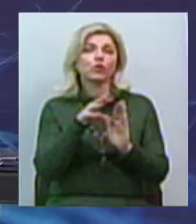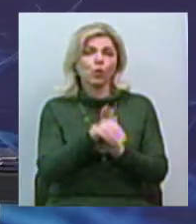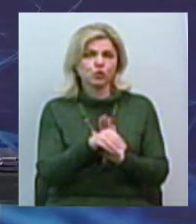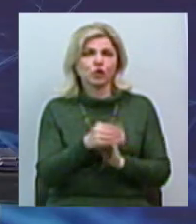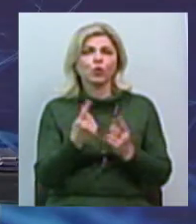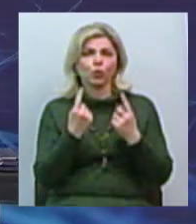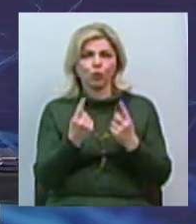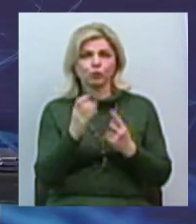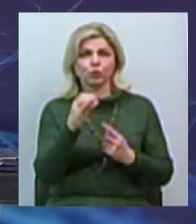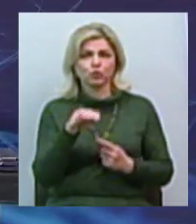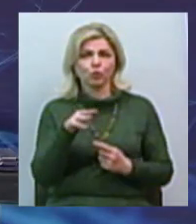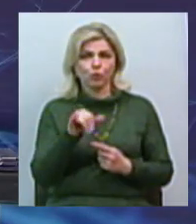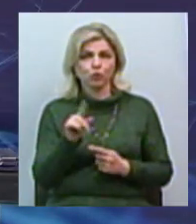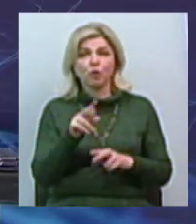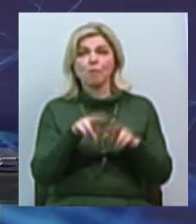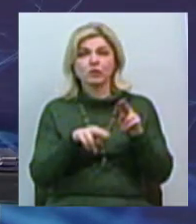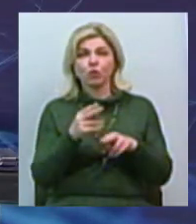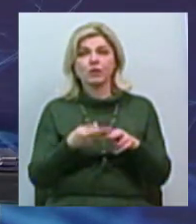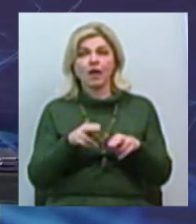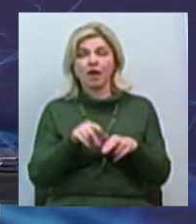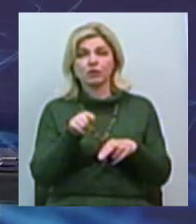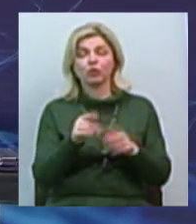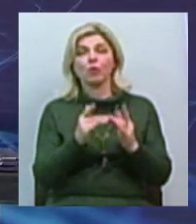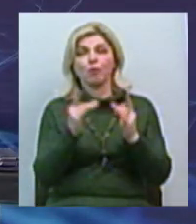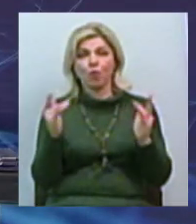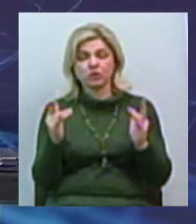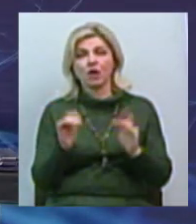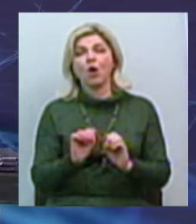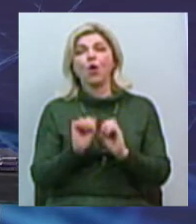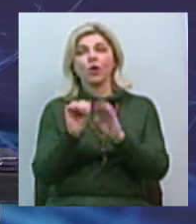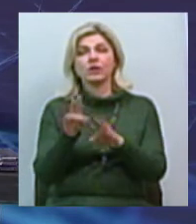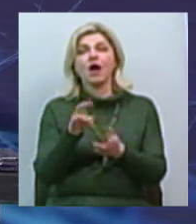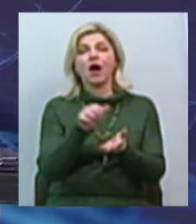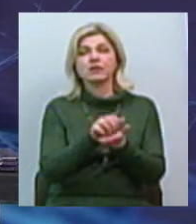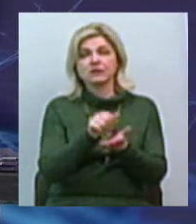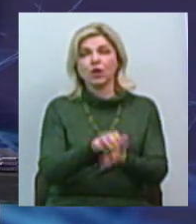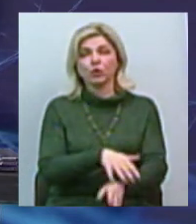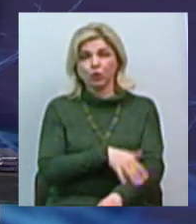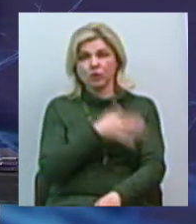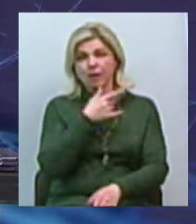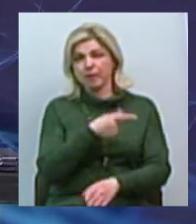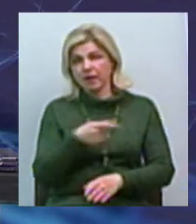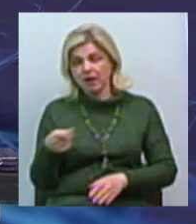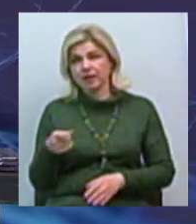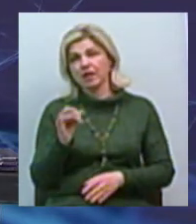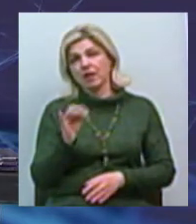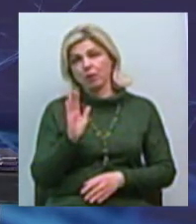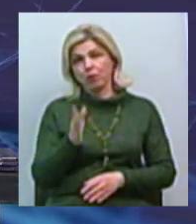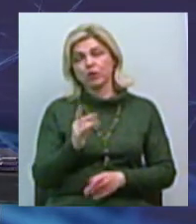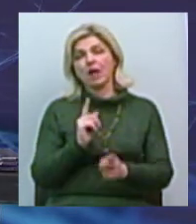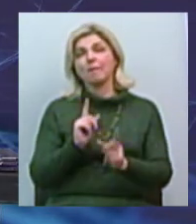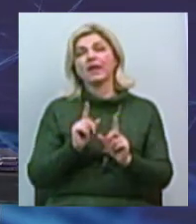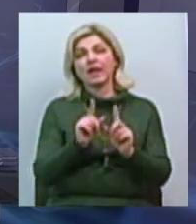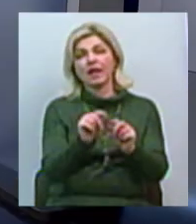суму для того, щоб построити цей мост, цей мост буде віддати ему в концесію на длительний период, і буде переїзд по цьому мосту,